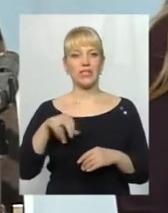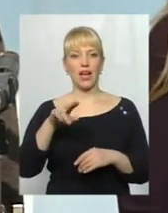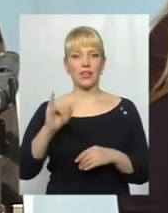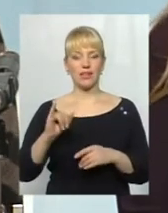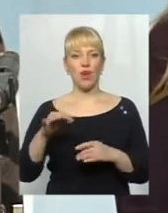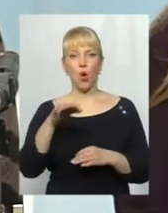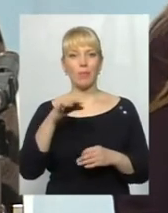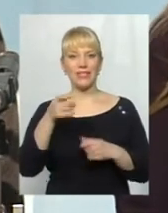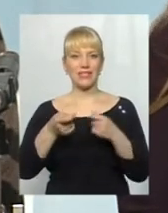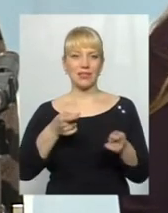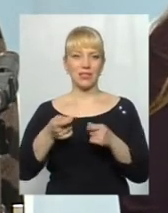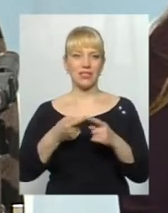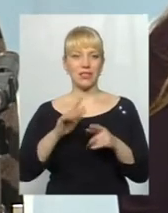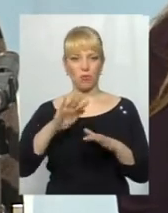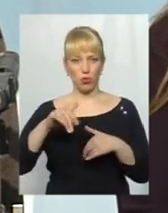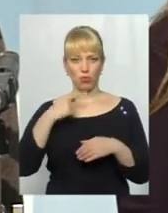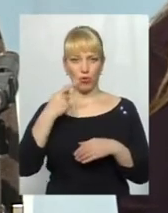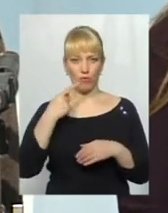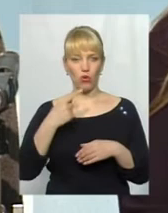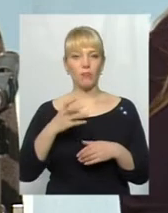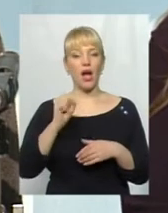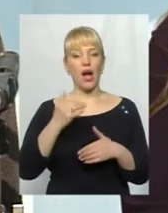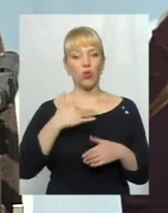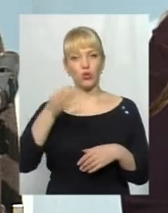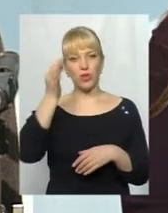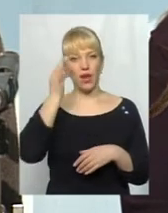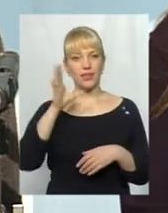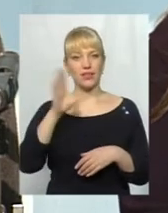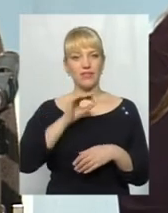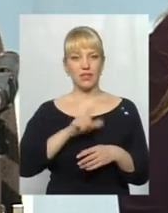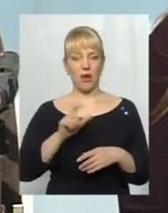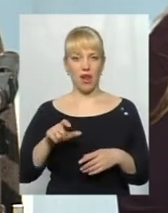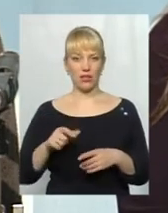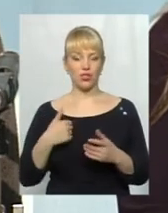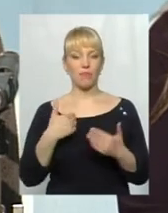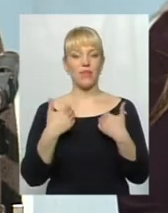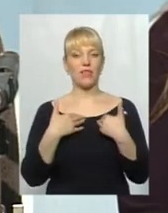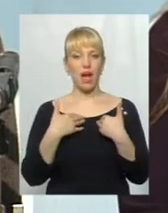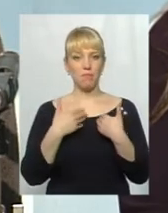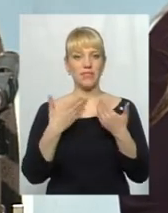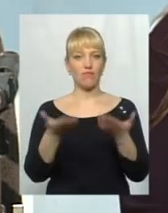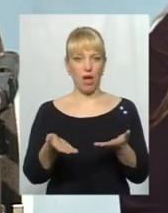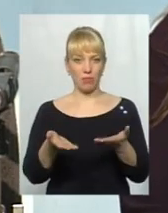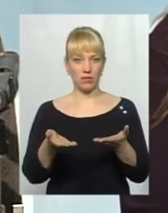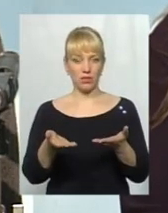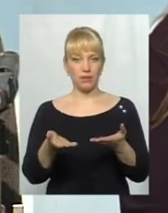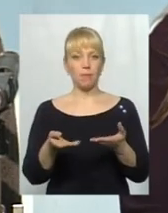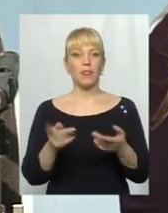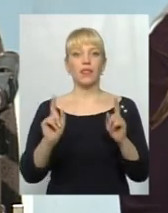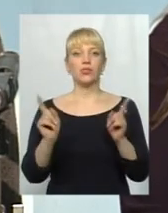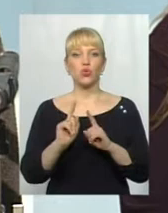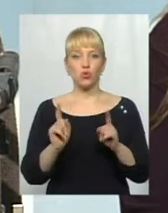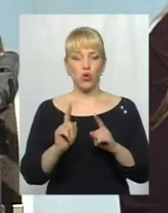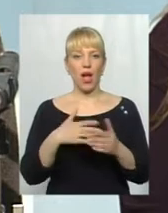в обласній адміністрації, але це ми згодом поговоримо. Але хочу нагадати всім глядачам і нам з вами, що активні